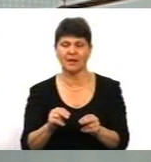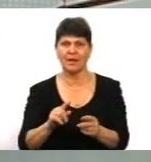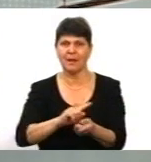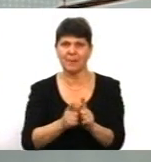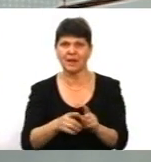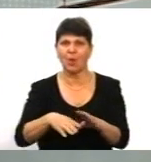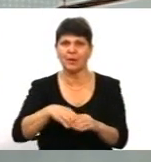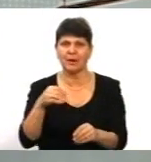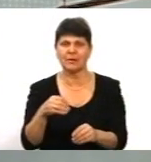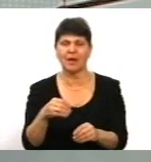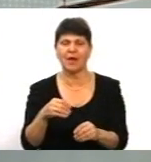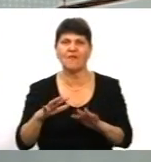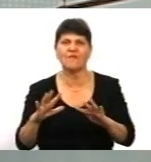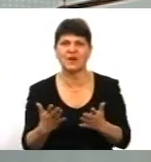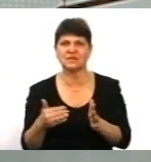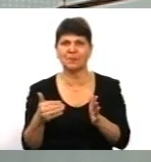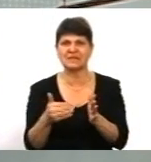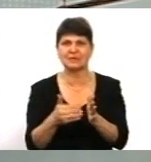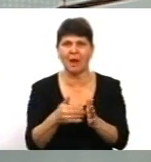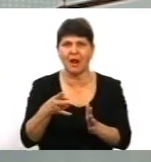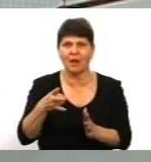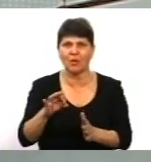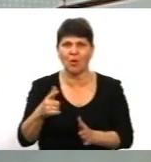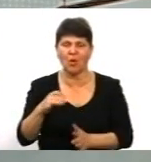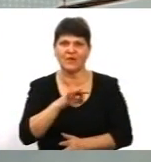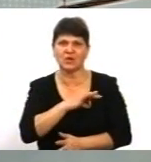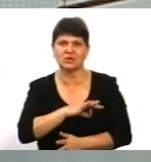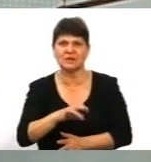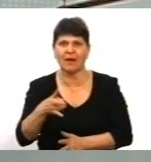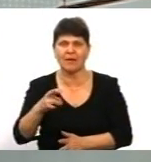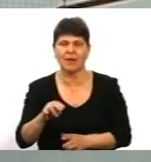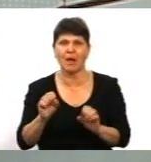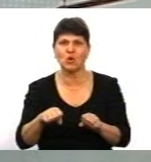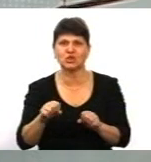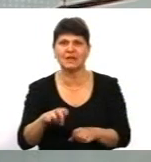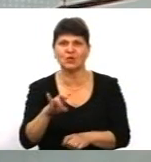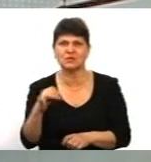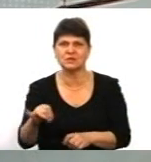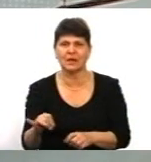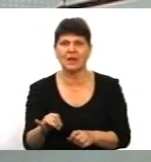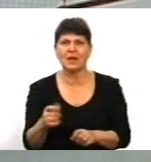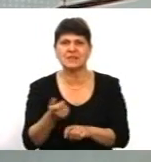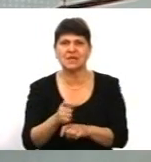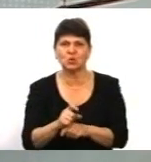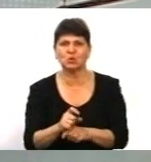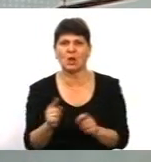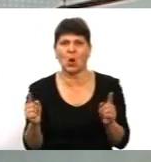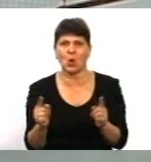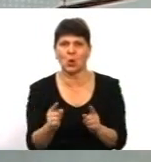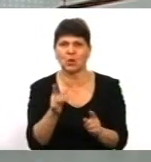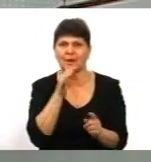максимального використання можливостей за дуже короткий період. Тому повинна бути дуже ефективна і